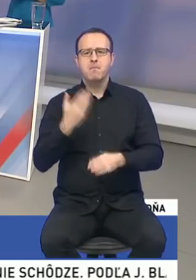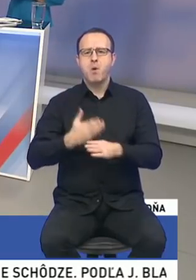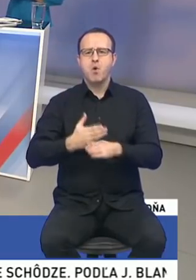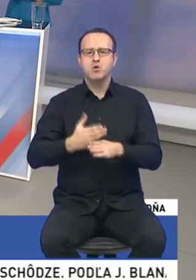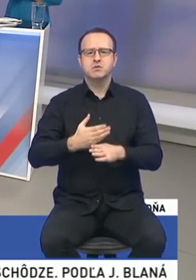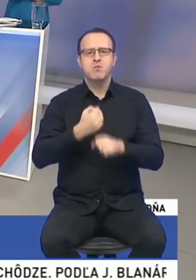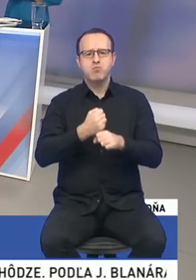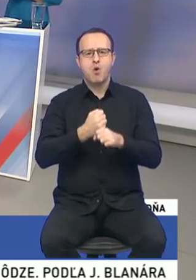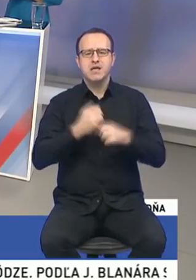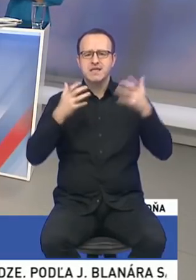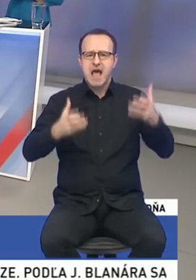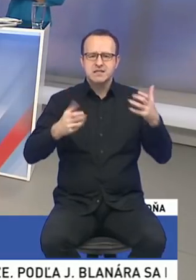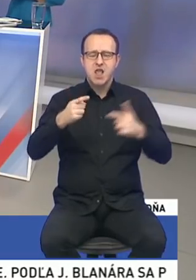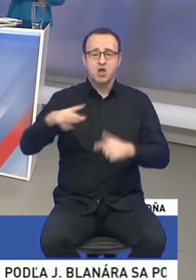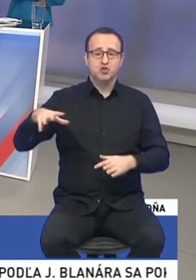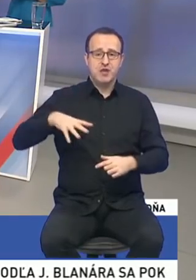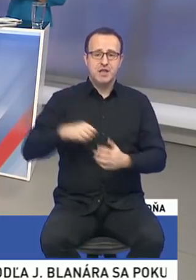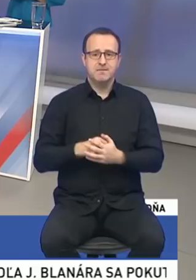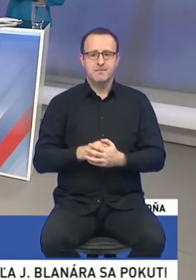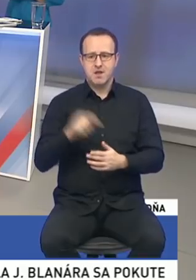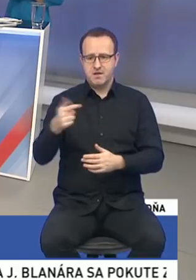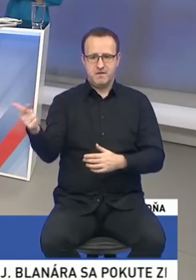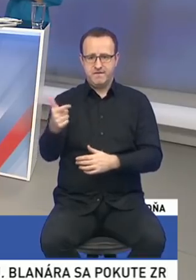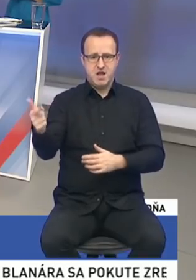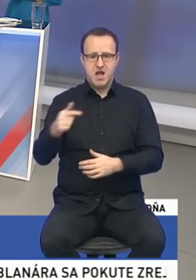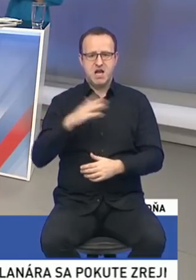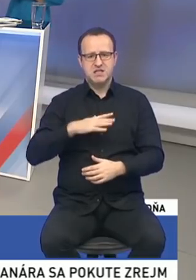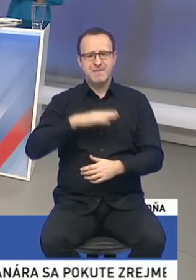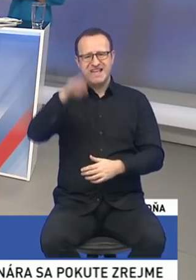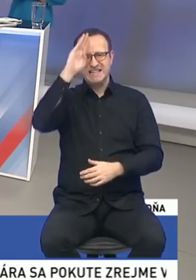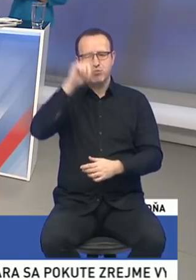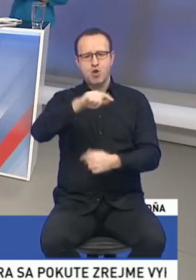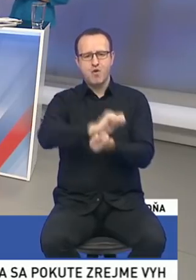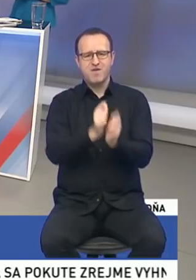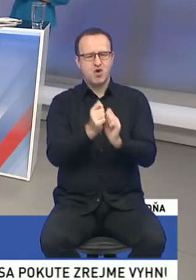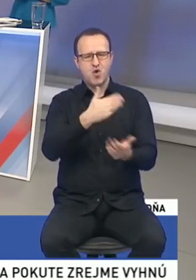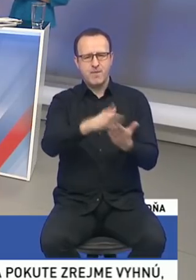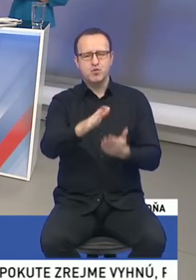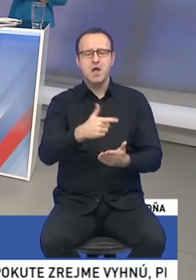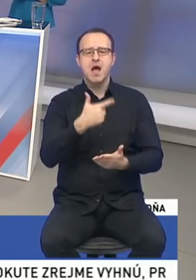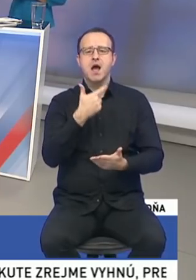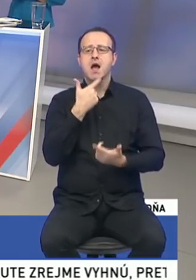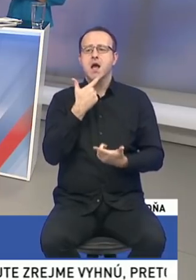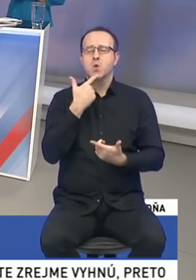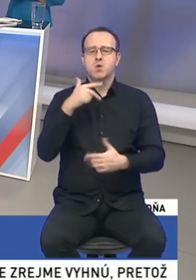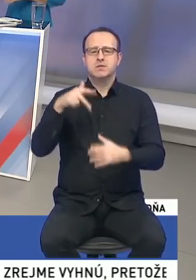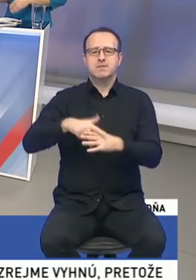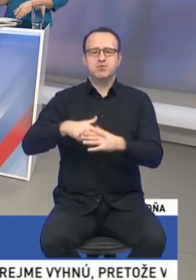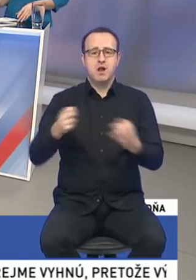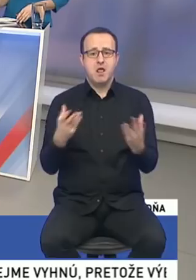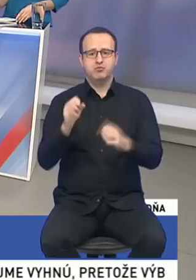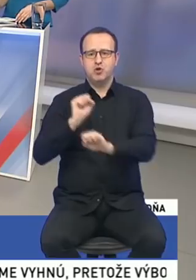tohto dohovoru. Tým, že ho ale teda chcete odmietnúť, akým spôsobom chcete zabezpečiť možno lepšiu tú ochranu a či sú naozaj tie